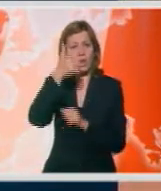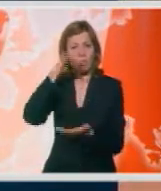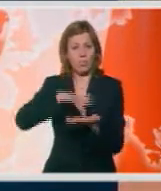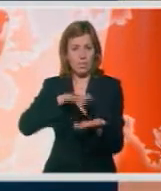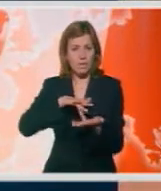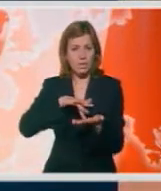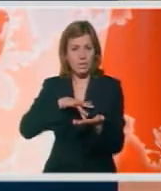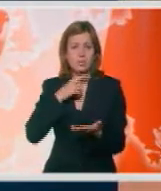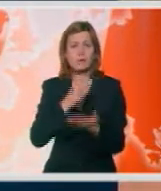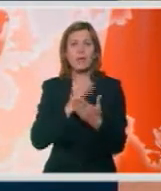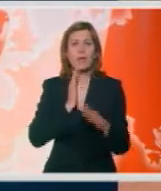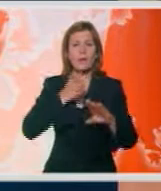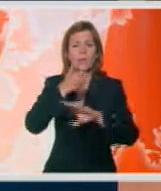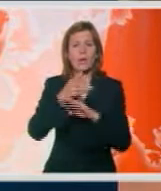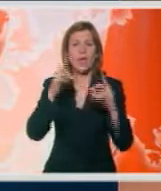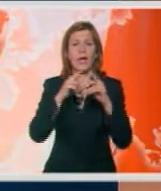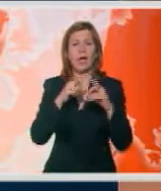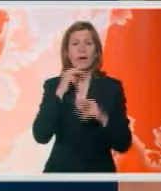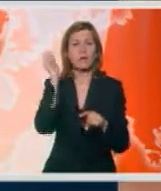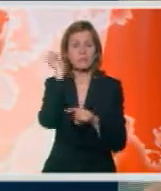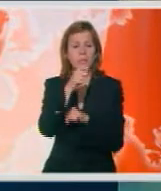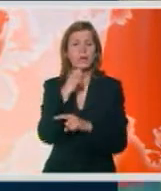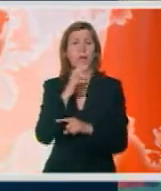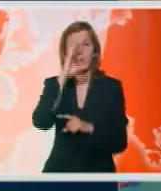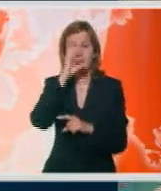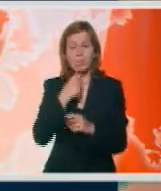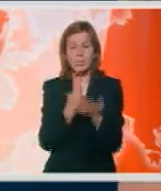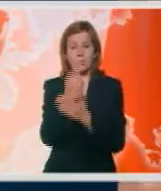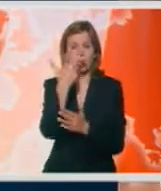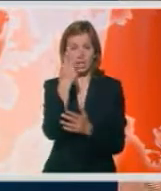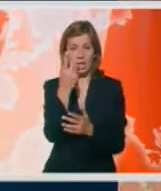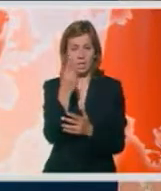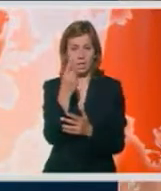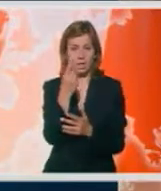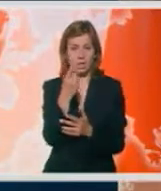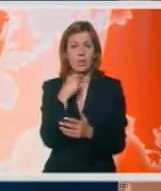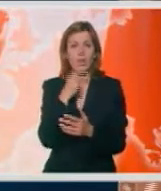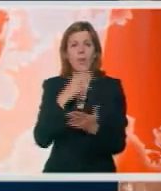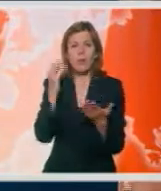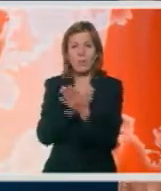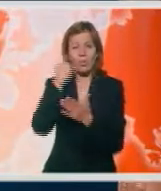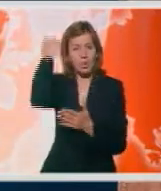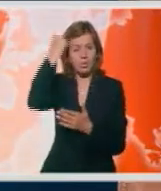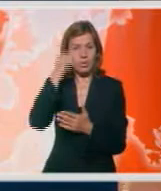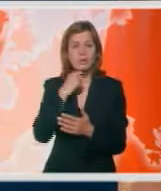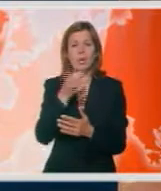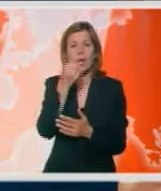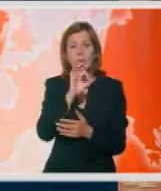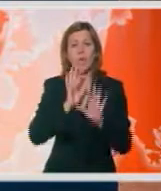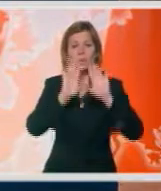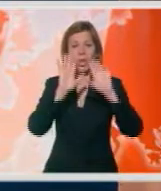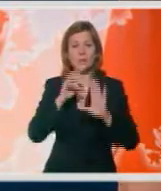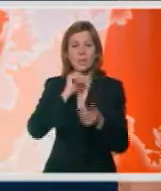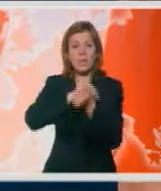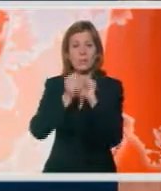Zorana Terzića su u finalu u Ankari pobedile selekciju Bugarske rezultatom 3-1. Triumfom u Turskoj najbolja dvojkašice Srbije